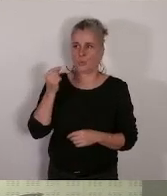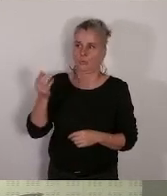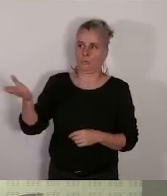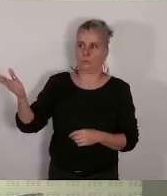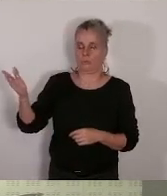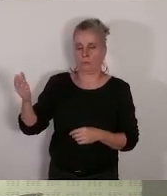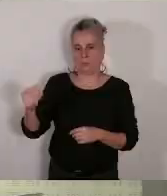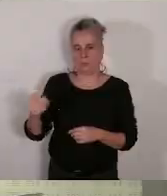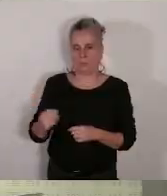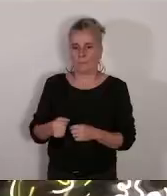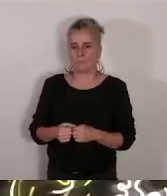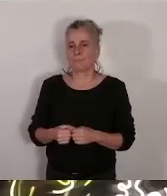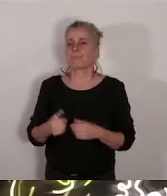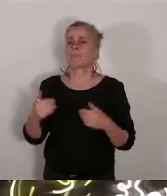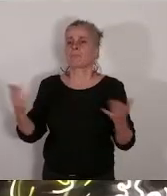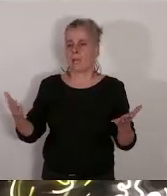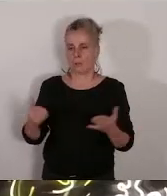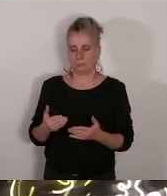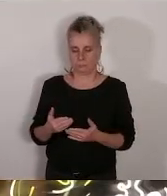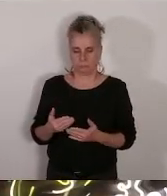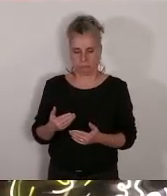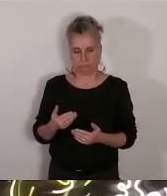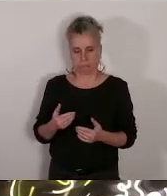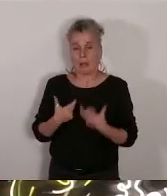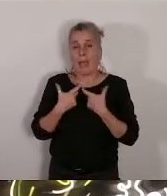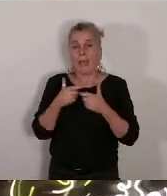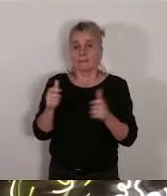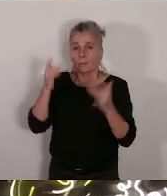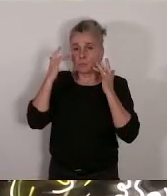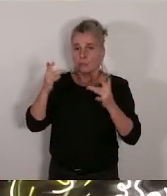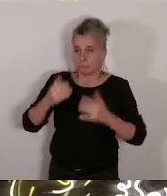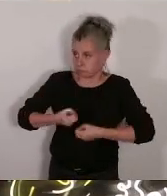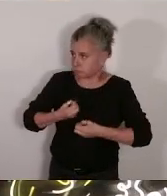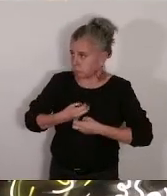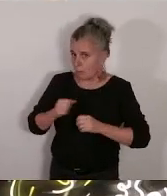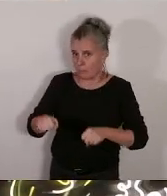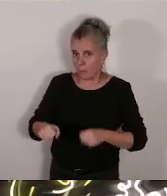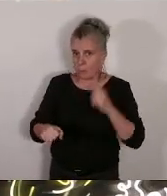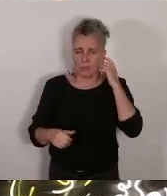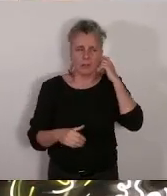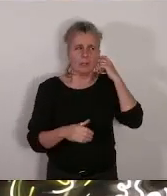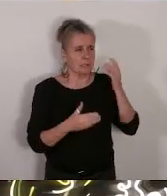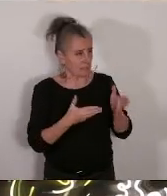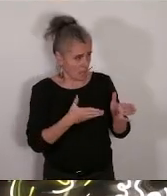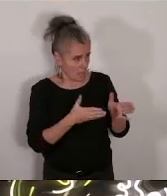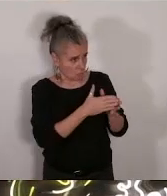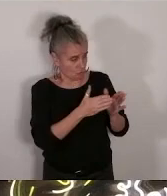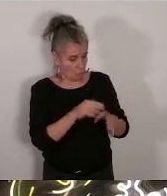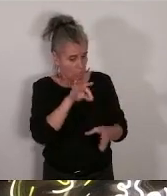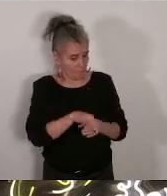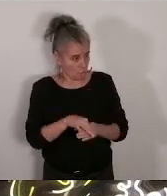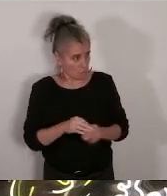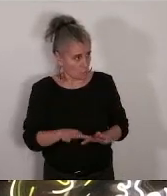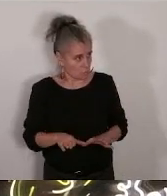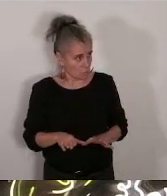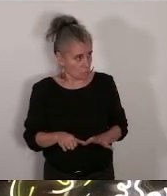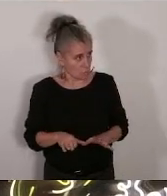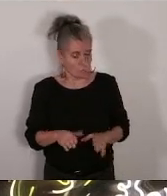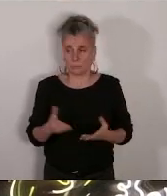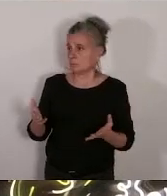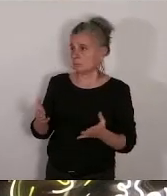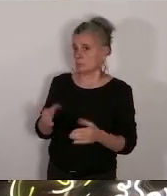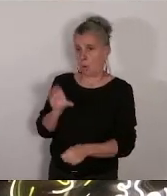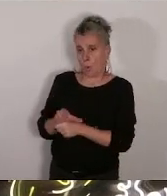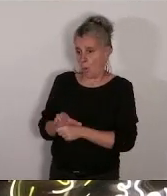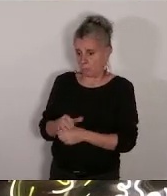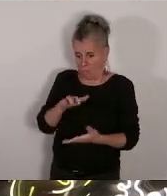Voilà. Alors, l'accès à la culture... Je peux m'exprimer... Non, mais je vous demande votre vote. Je vote contre